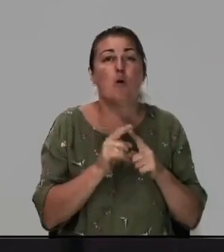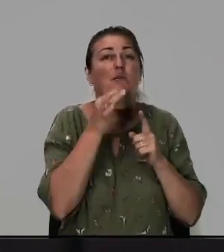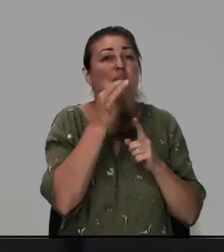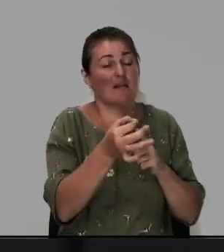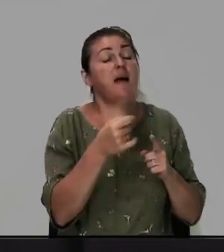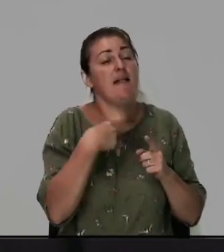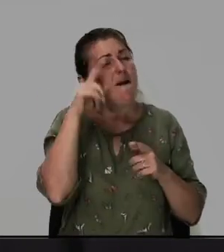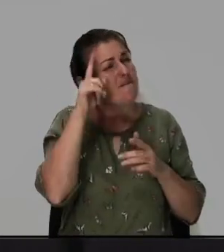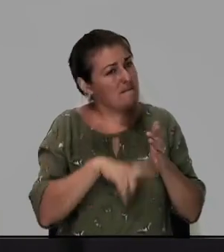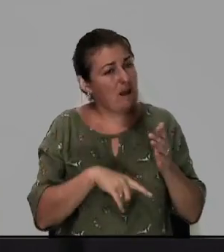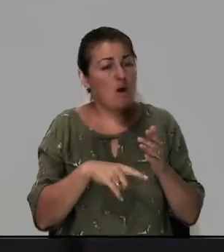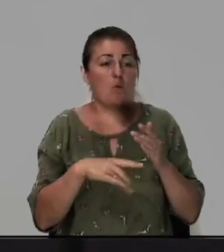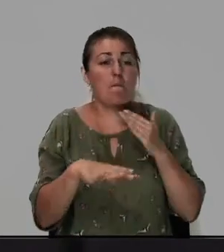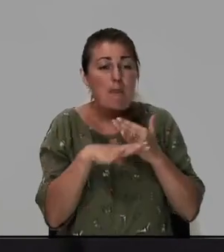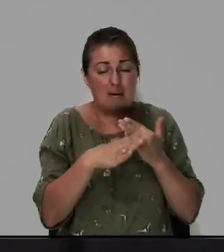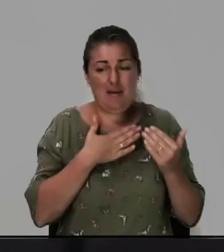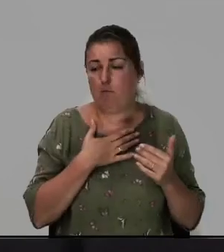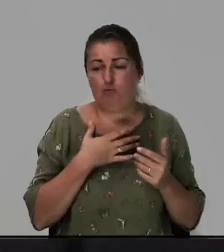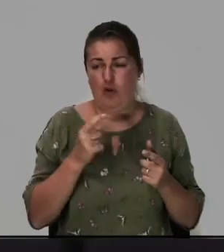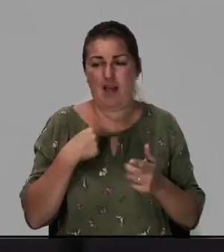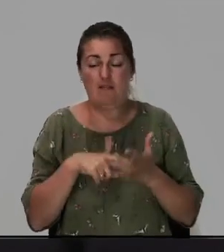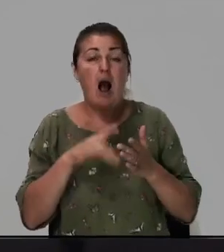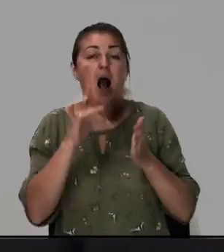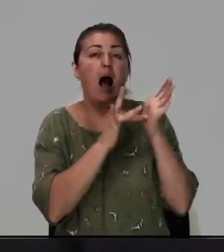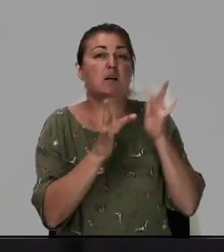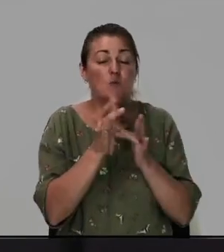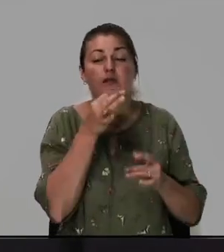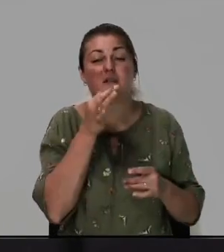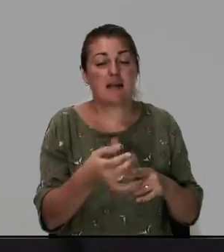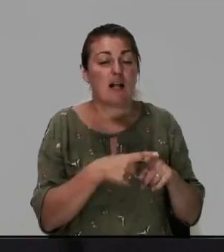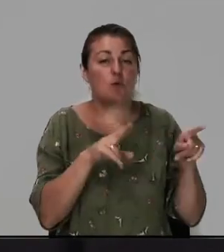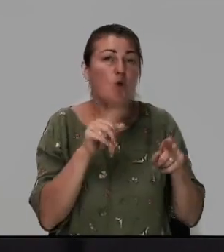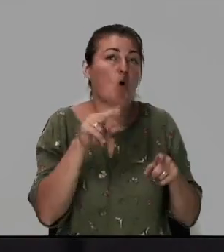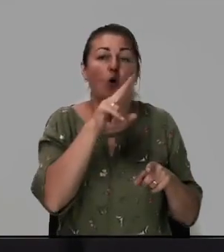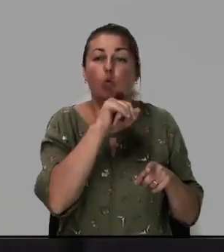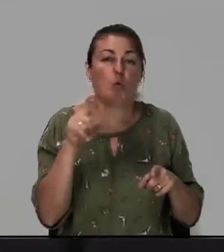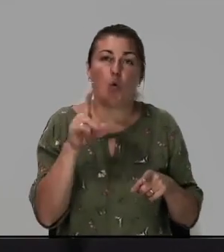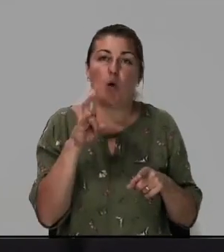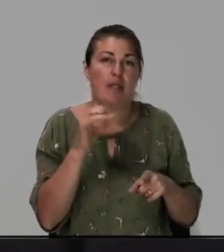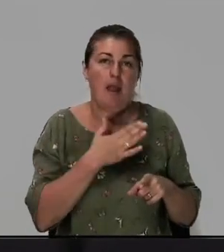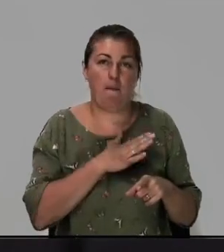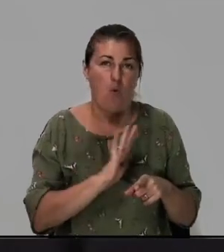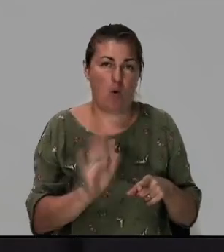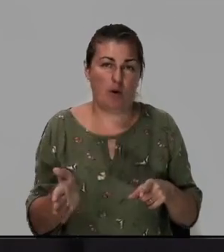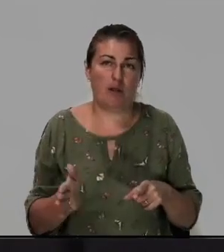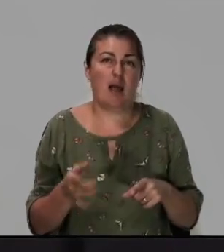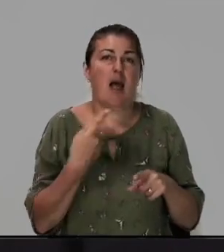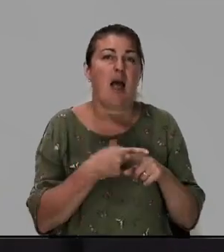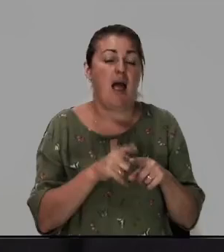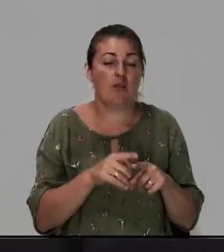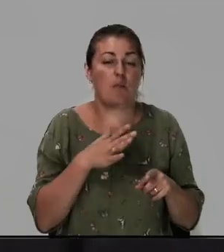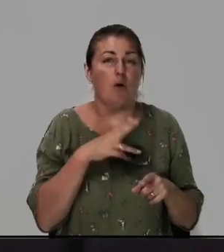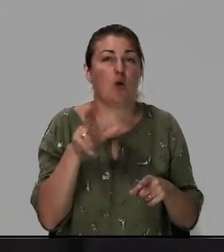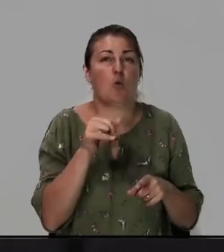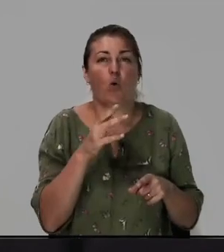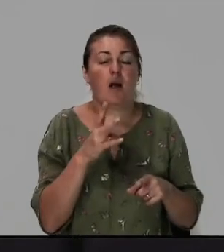верю помоги моему не верю и вот Иисус сказал этому духу дух не мой это был дух не мой